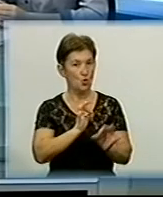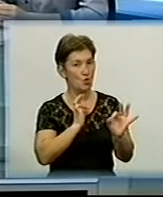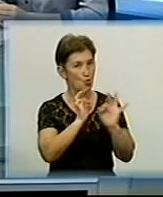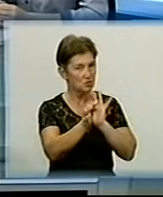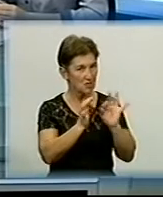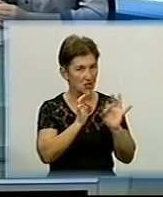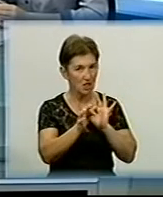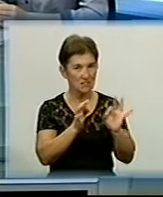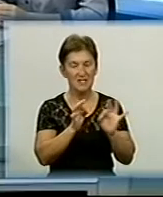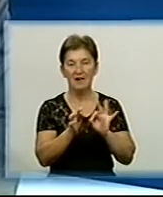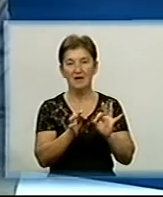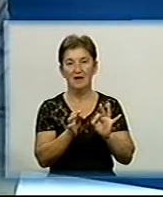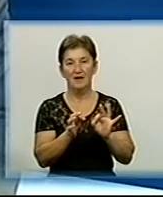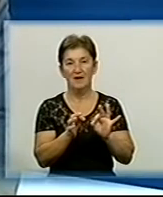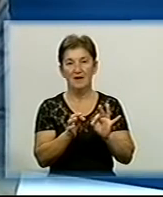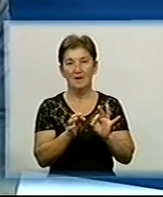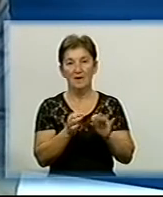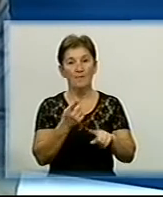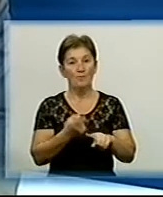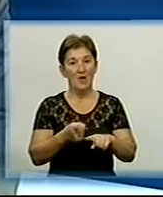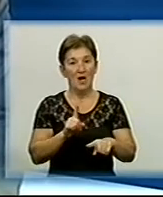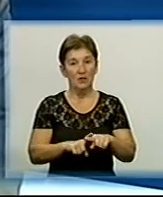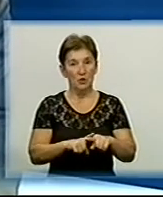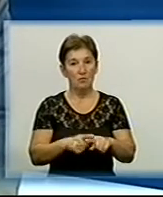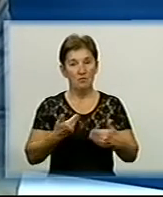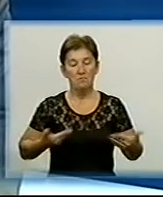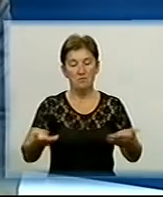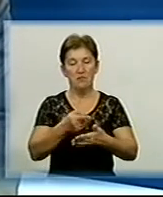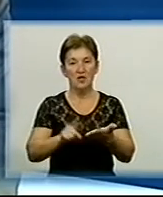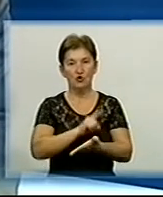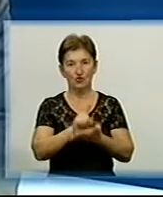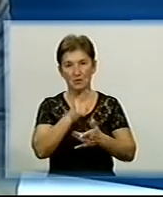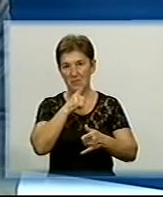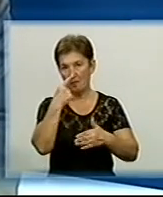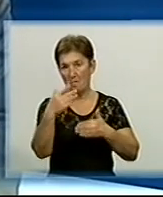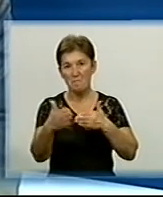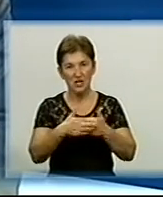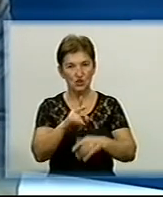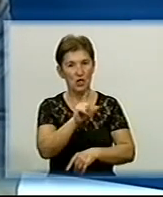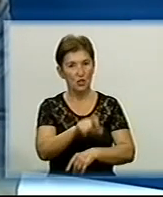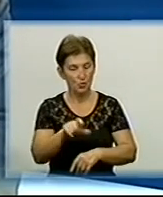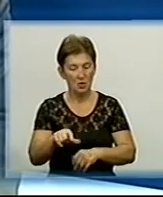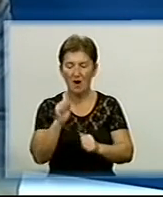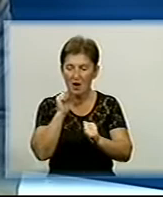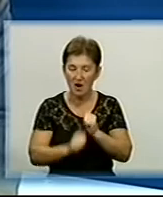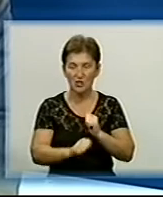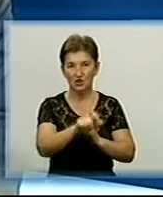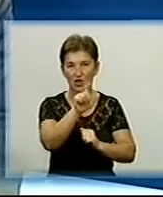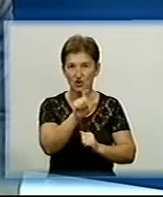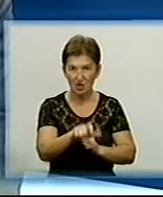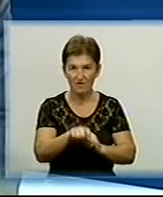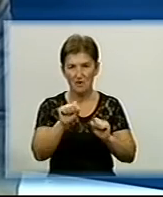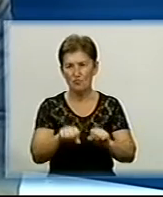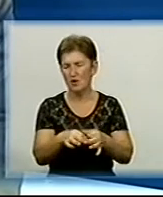юридического отделу адміністрації Тому ми маємо бути ближче до людей І кожен людина мог мати можливість